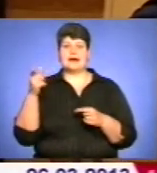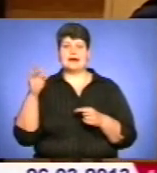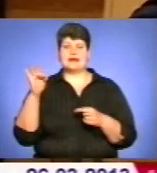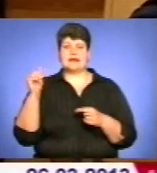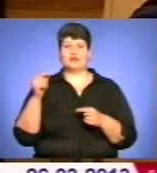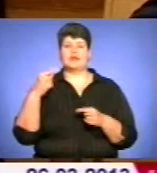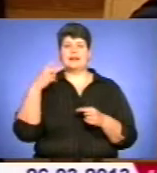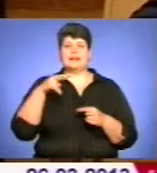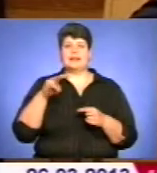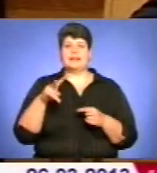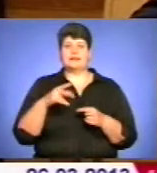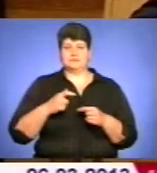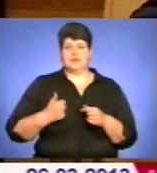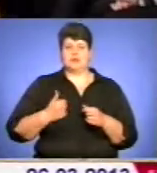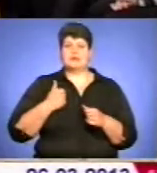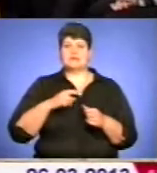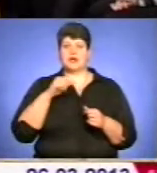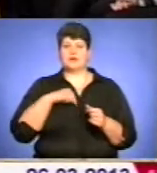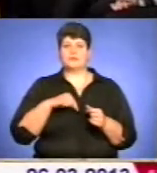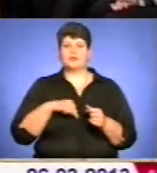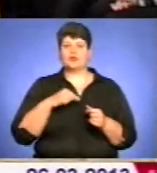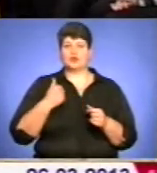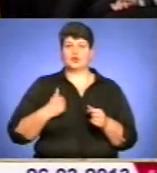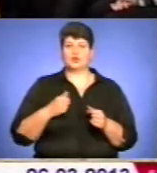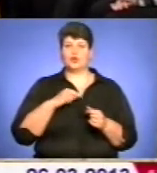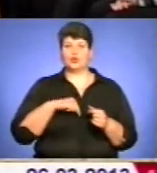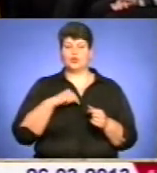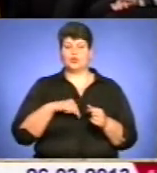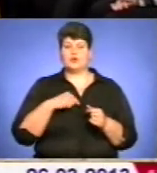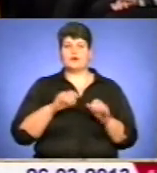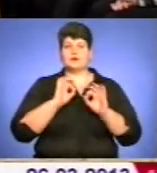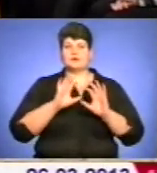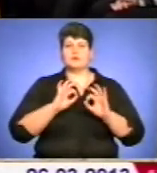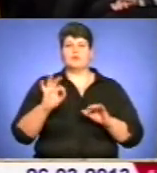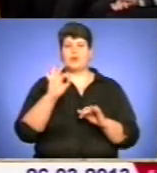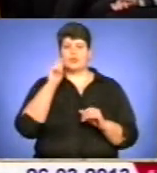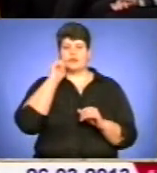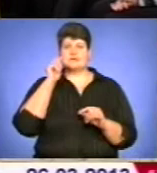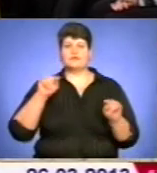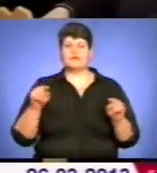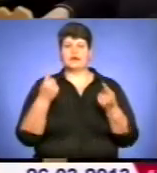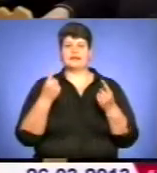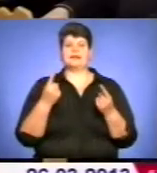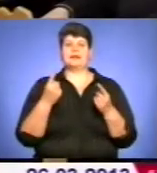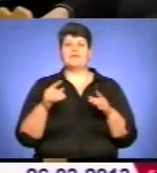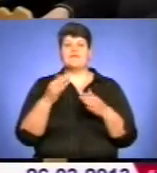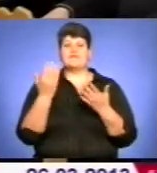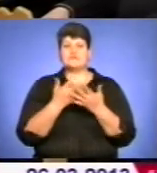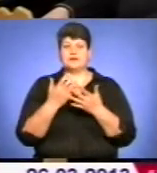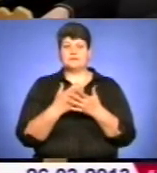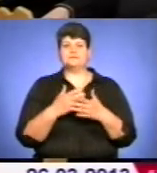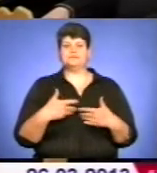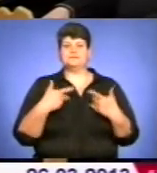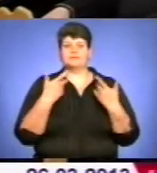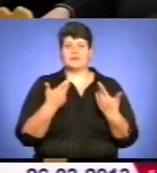товаришував з науковцем та пам'ятає, як своєю працею той пропагував українство. Створити фільм Олега Германа спонукали студенти,